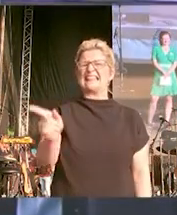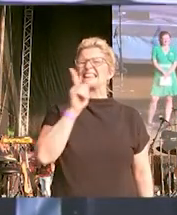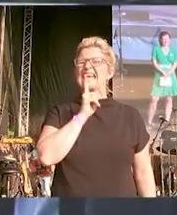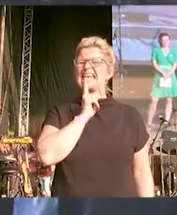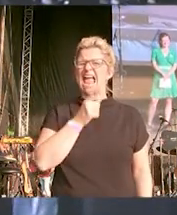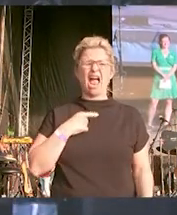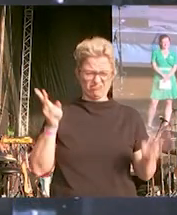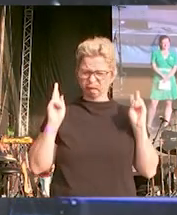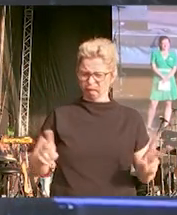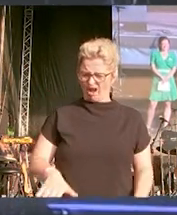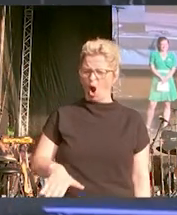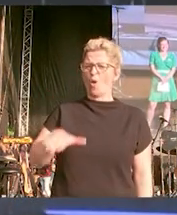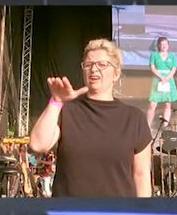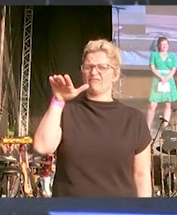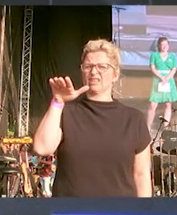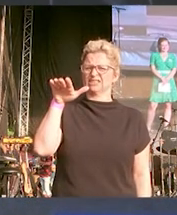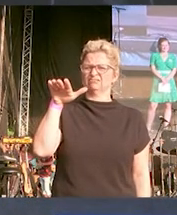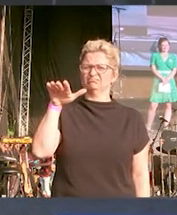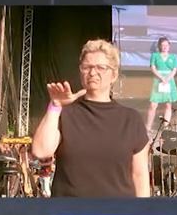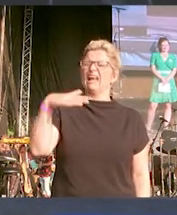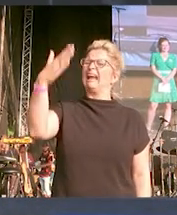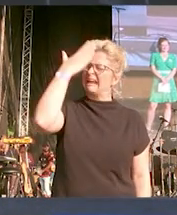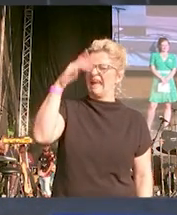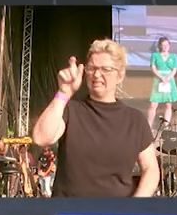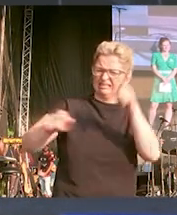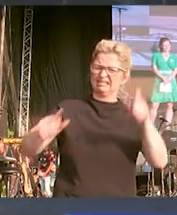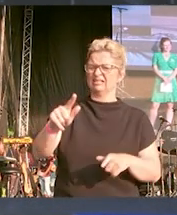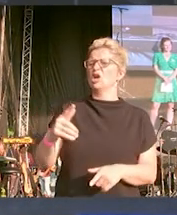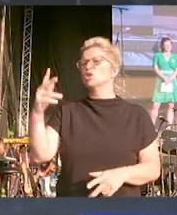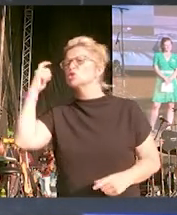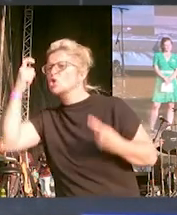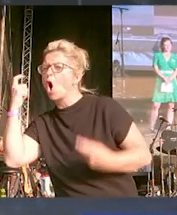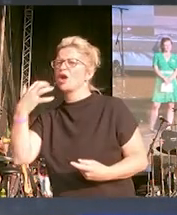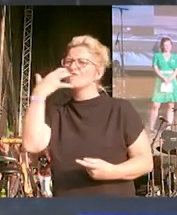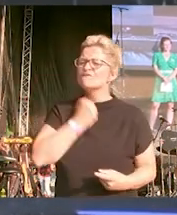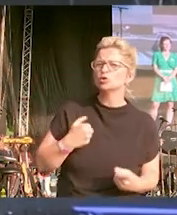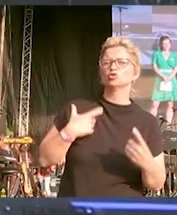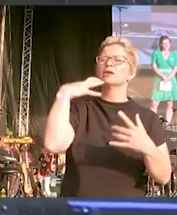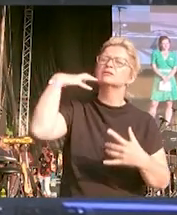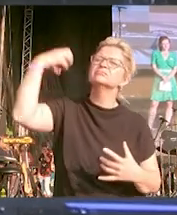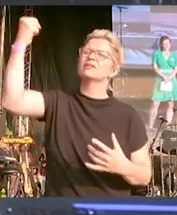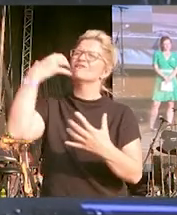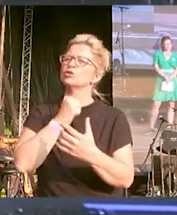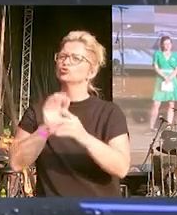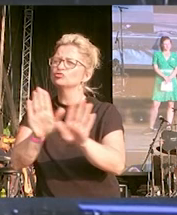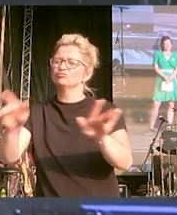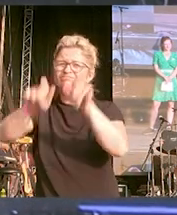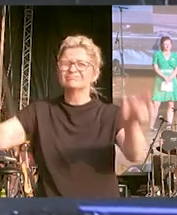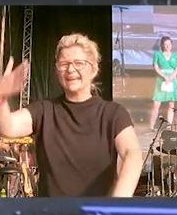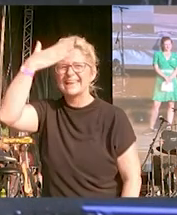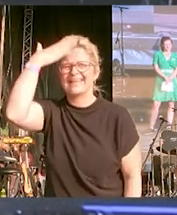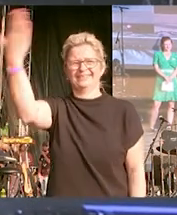sozialisiert, kenne ich die Sorgen, die Wünsche, Sehnsüchte und Ängste der Menschen im Osten.